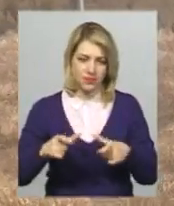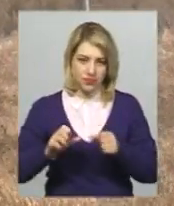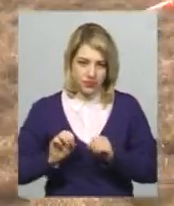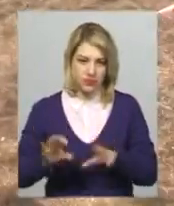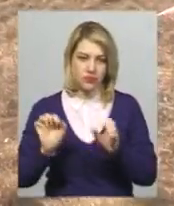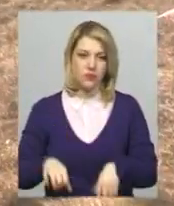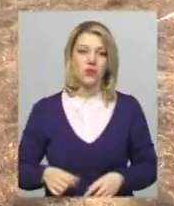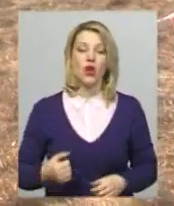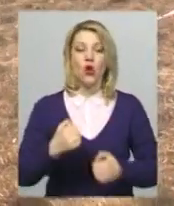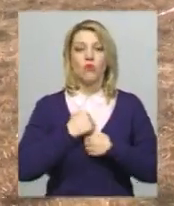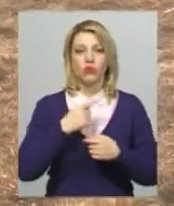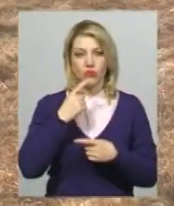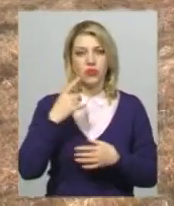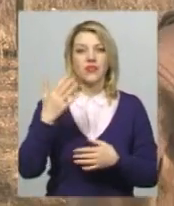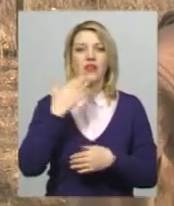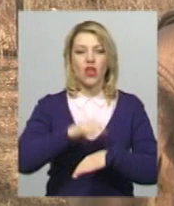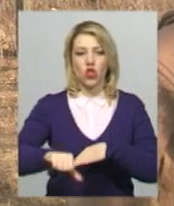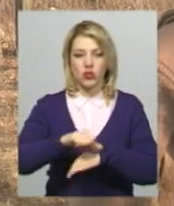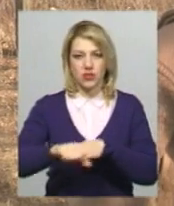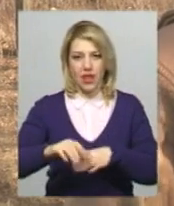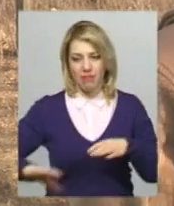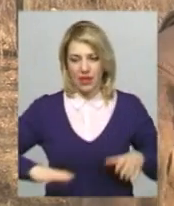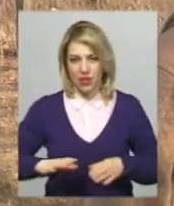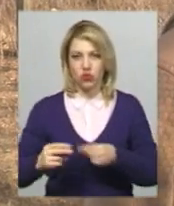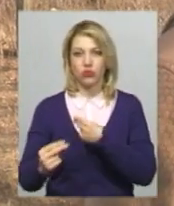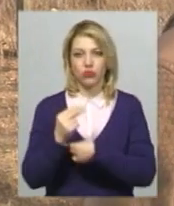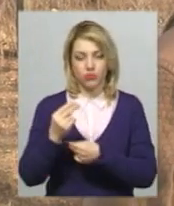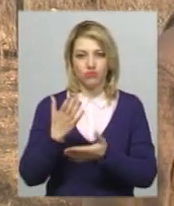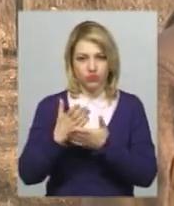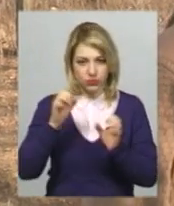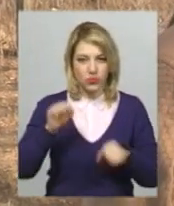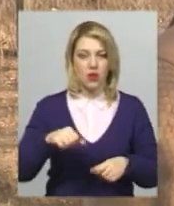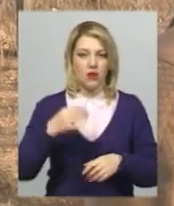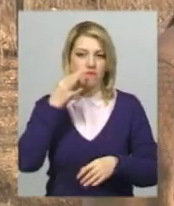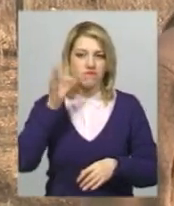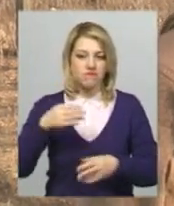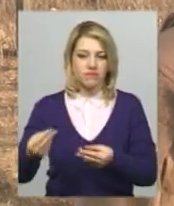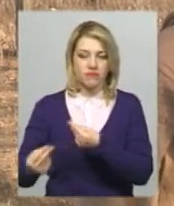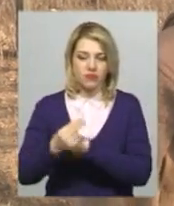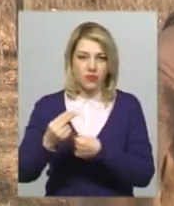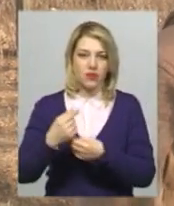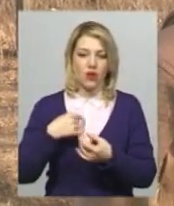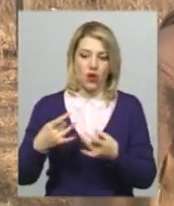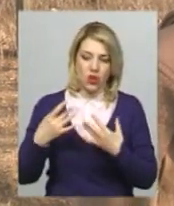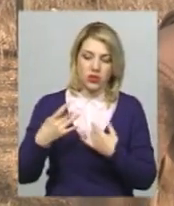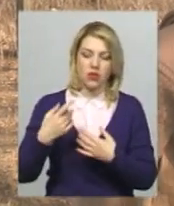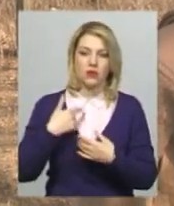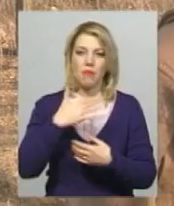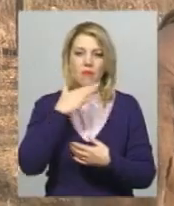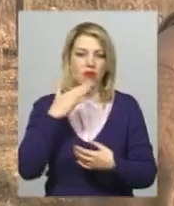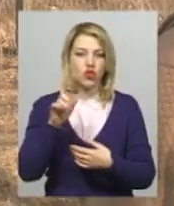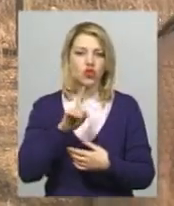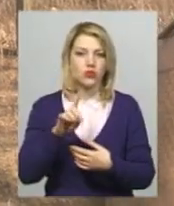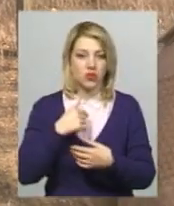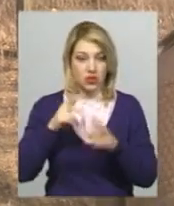у іноземних інструкторів є чому повчитися. Вони нам показують деякі нові речі, деякі ми вже з них знали. Але загалом вони